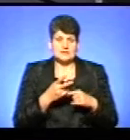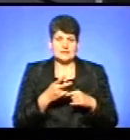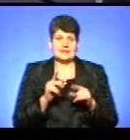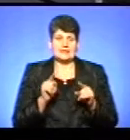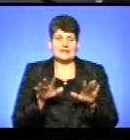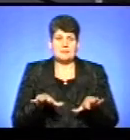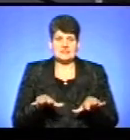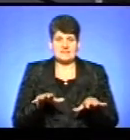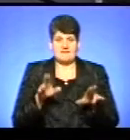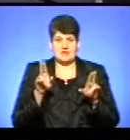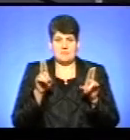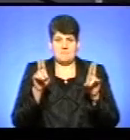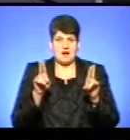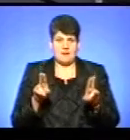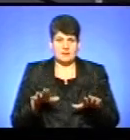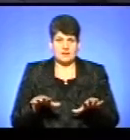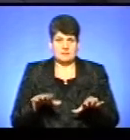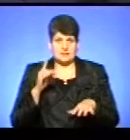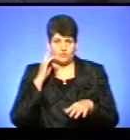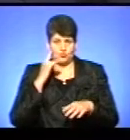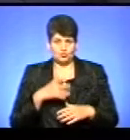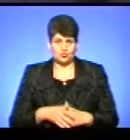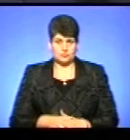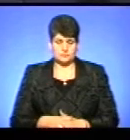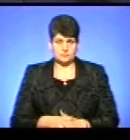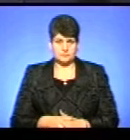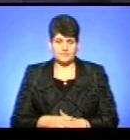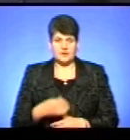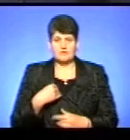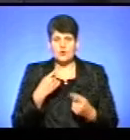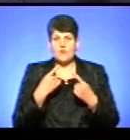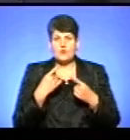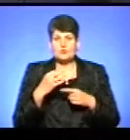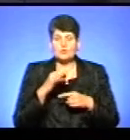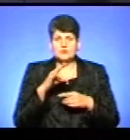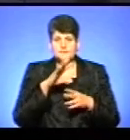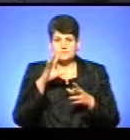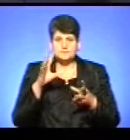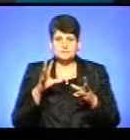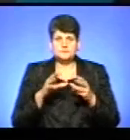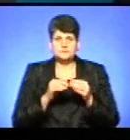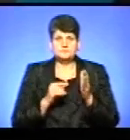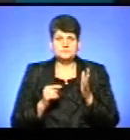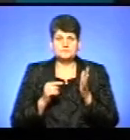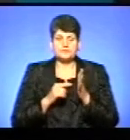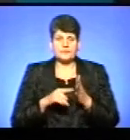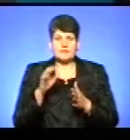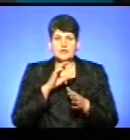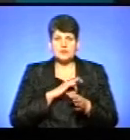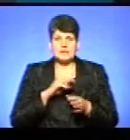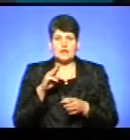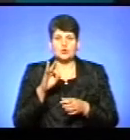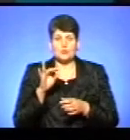місцеву думку. Ви говорите про те, що загалом мета використання